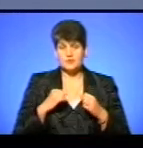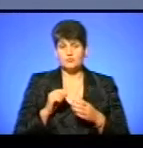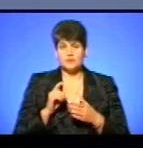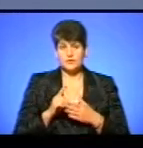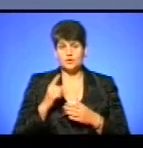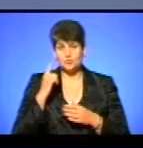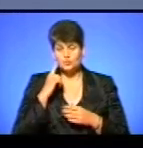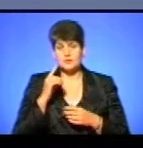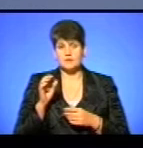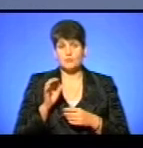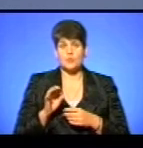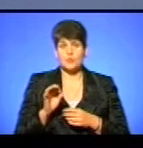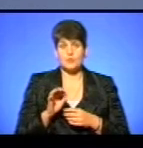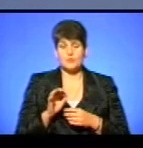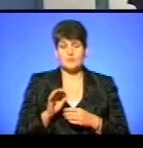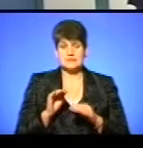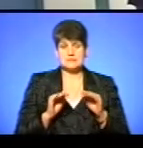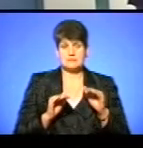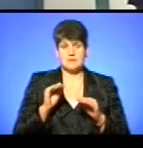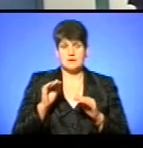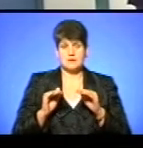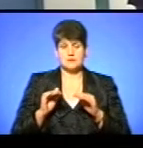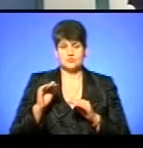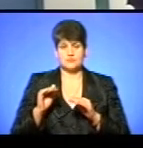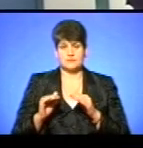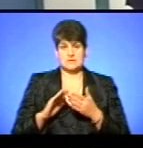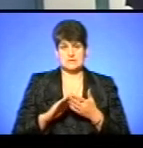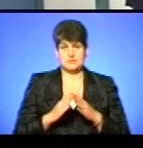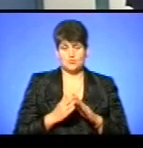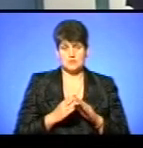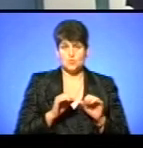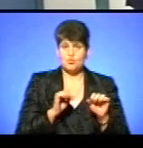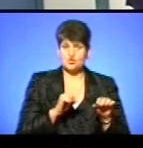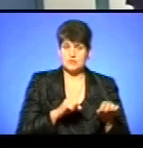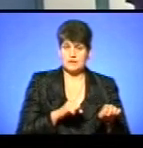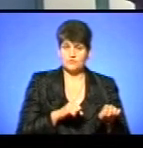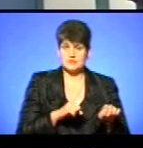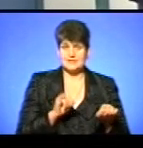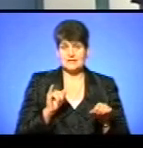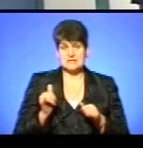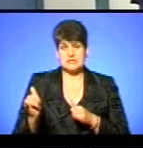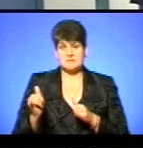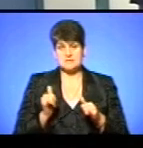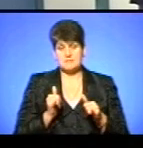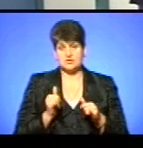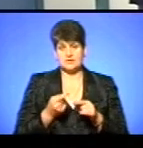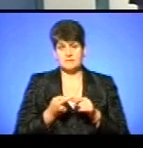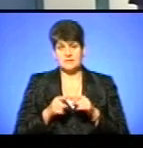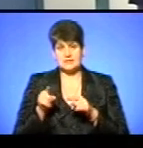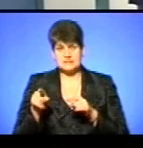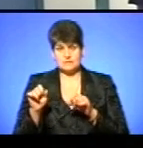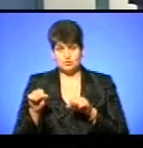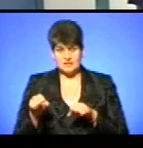думати про... Збалансовувати ситуацію, можливості і забезпечення під ті можливості такого